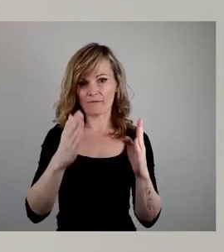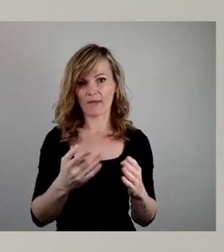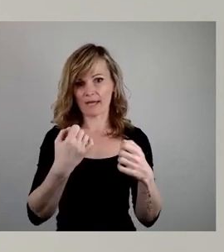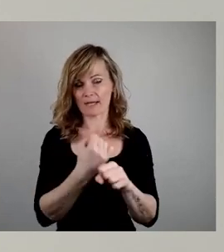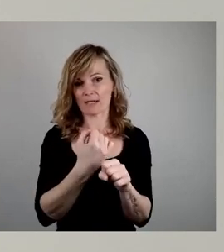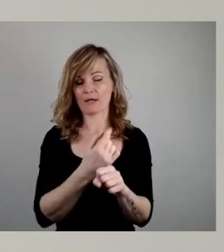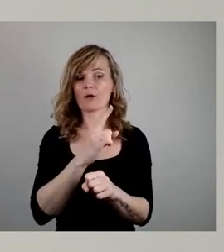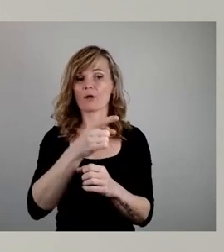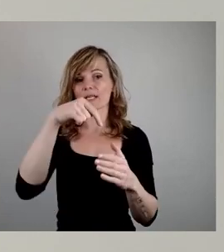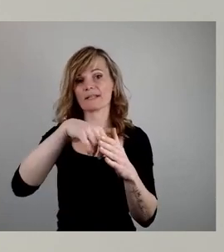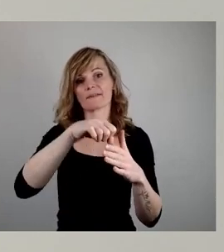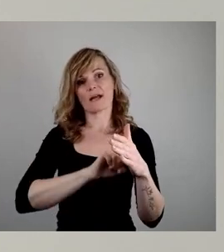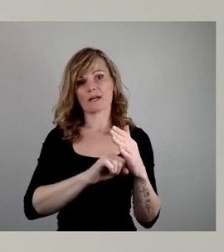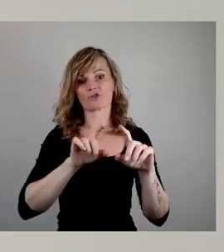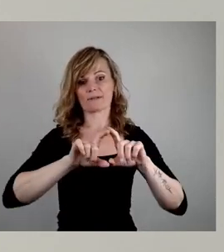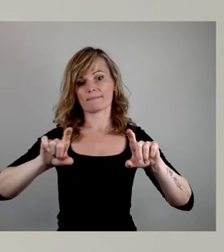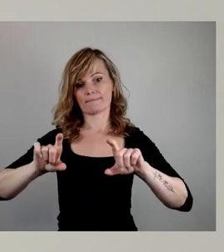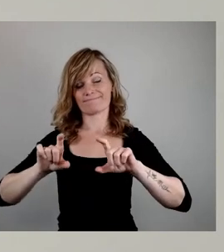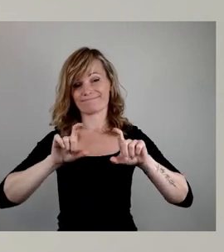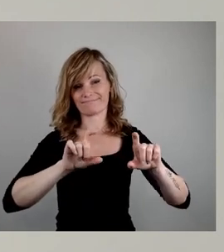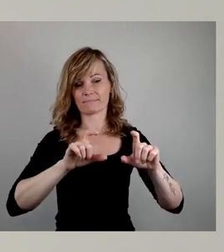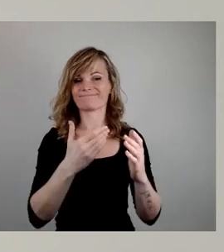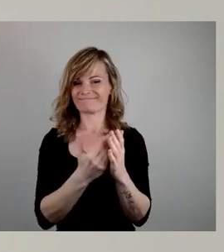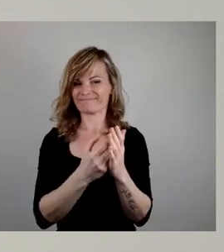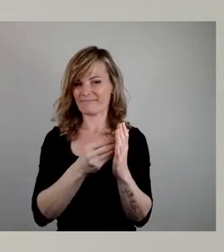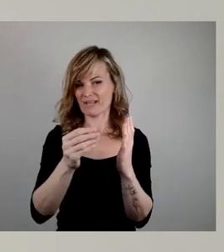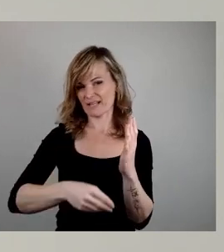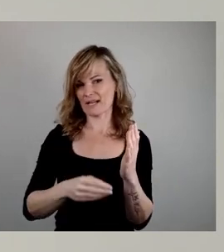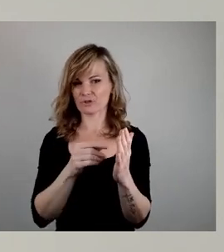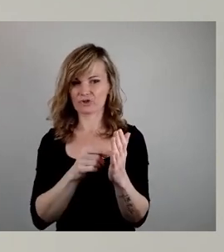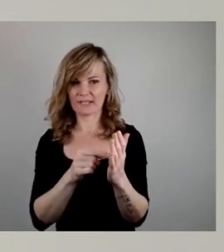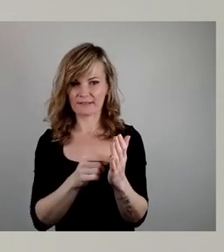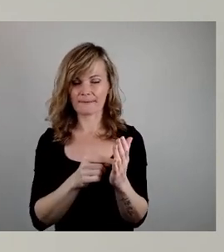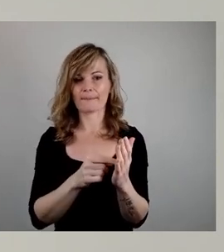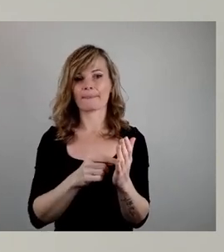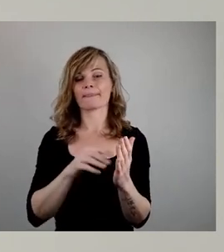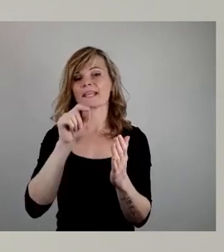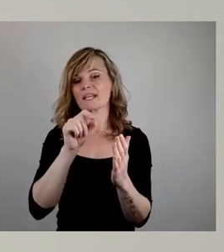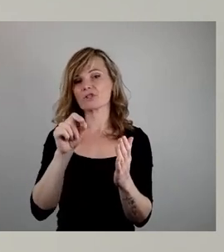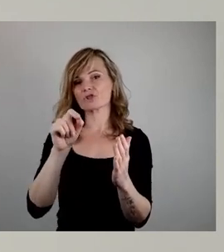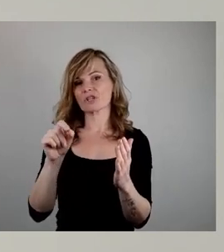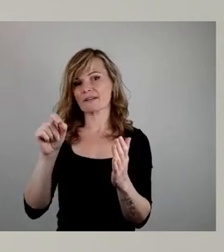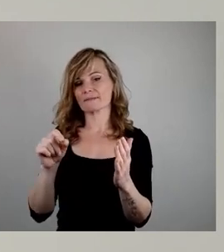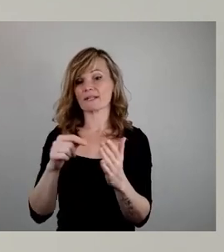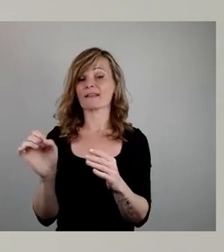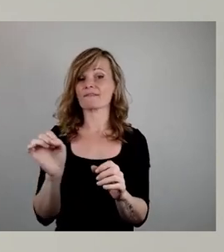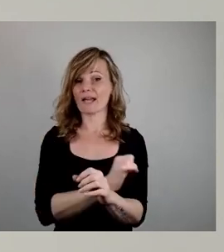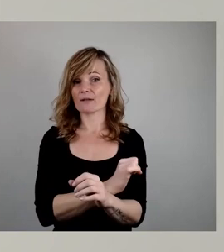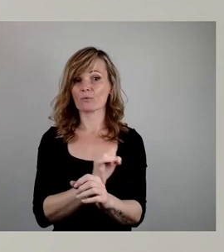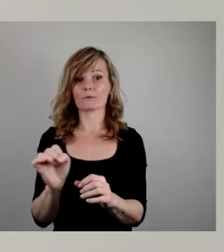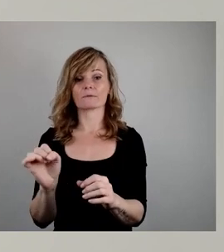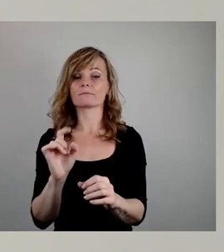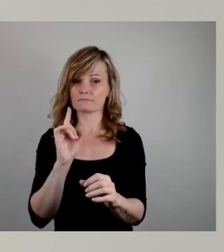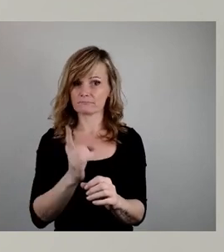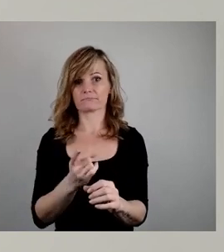Passus einfügen lassen, der die Entfernung der Inschrift vertraglich vereinbart. Dieser Vertrag